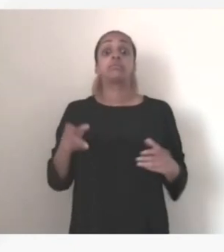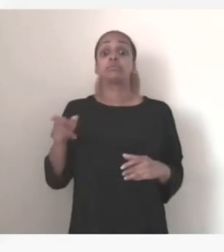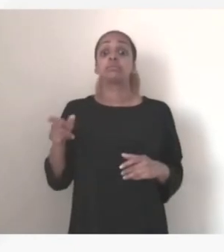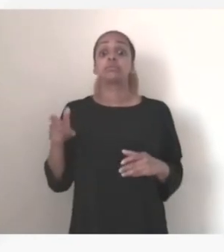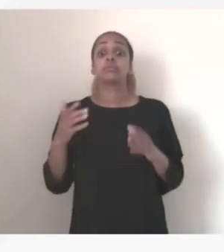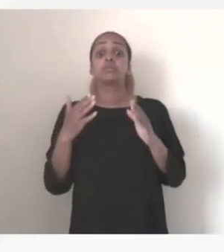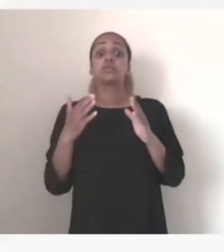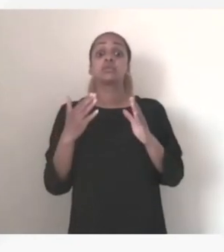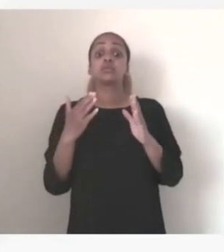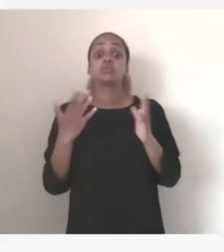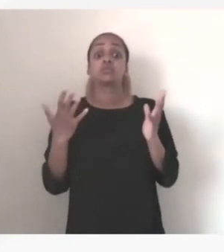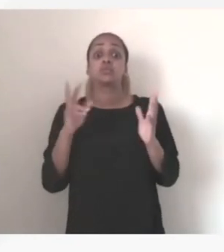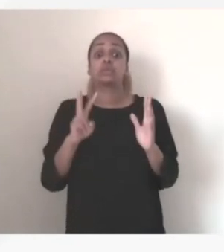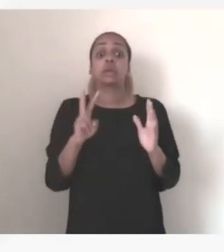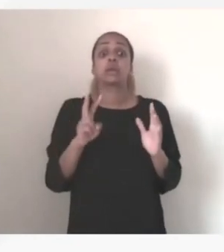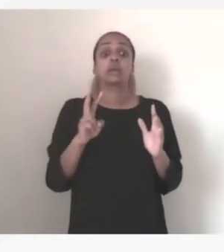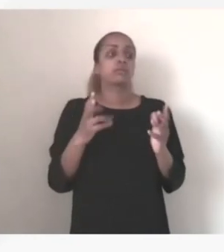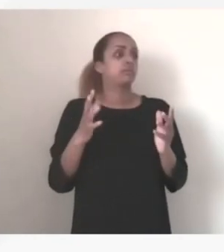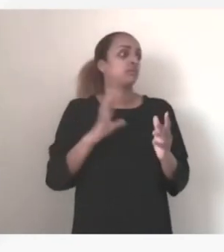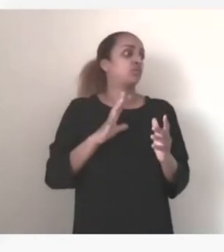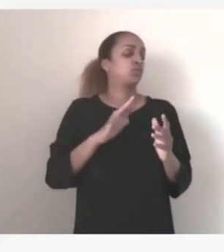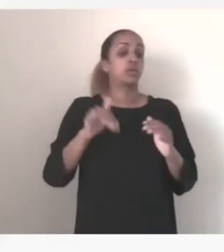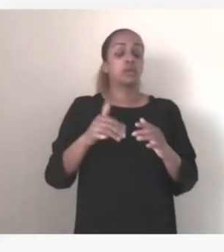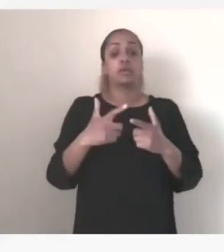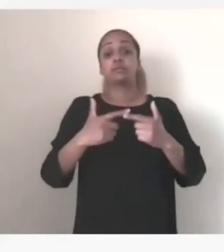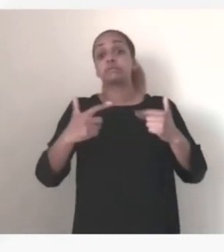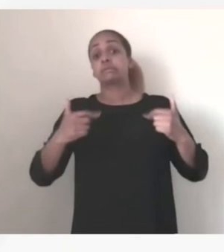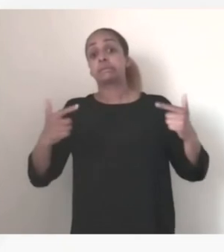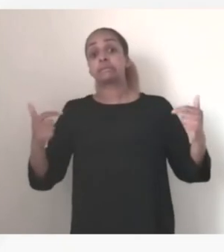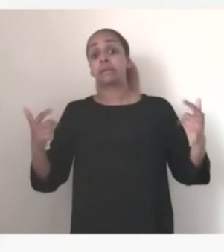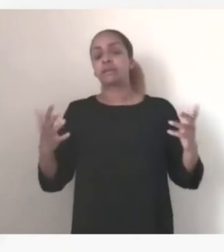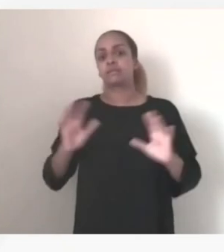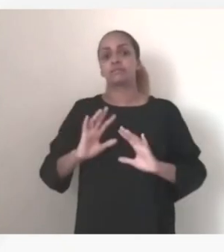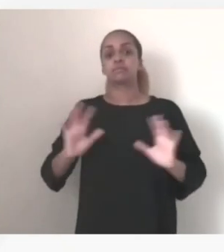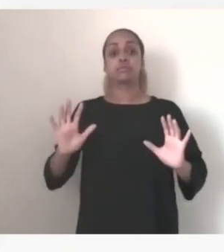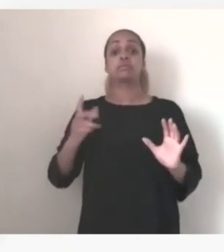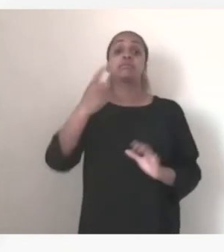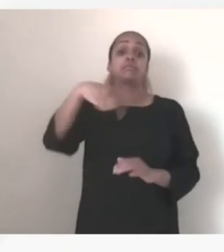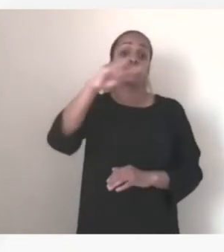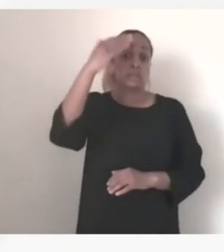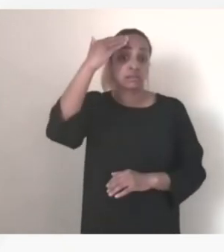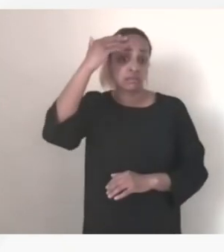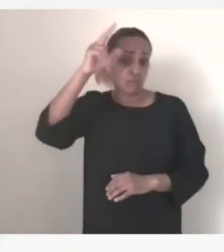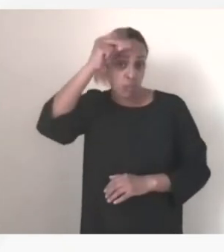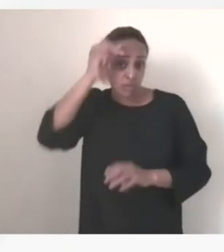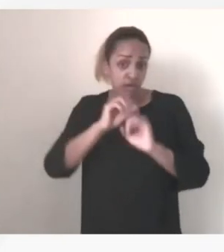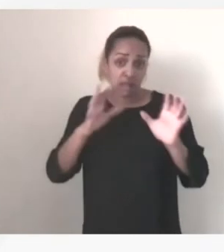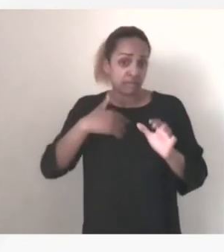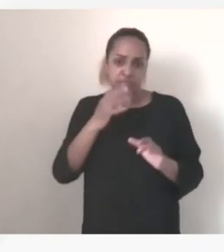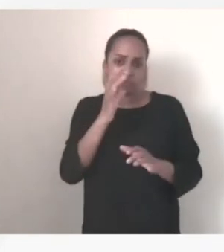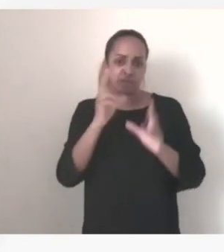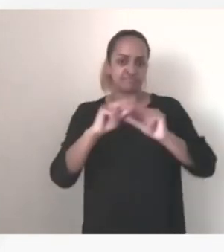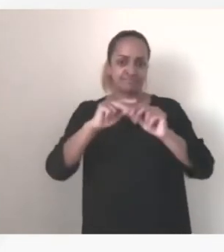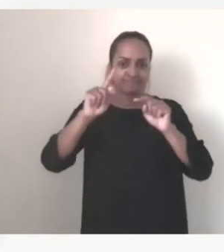qu'elle était très diverse et assez substantielle comme vous le comprendrez je ne rentrerai pas dans les détails dans la liste des